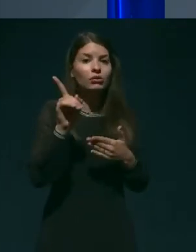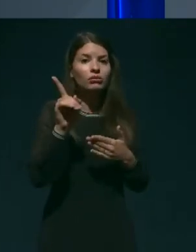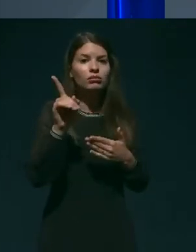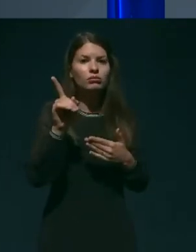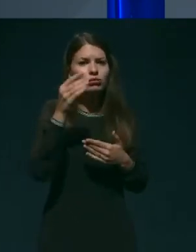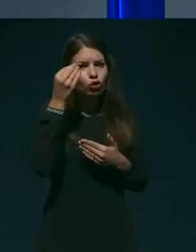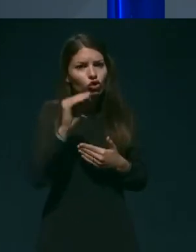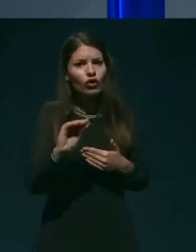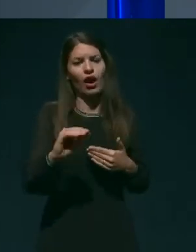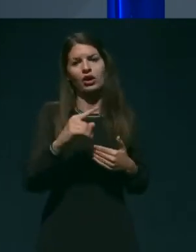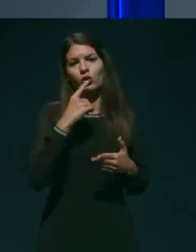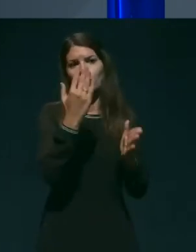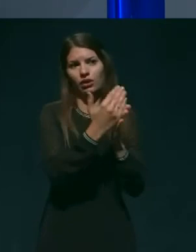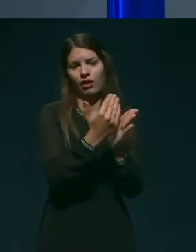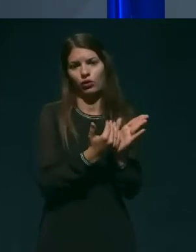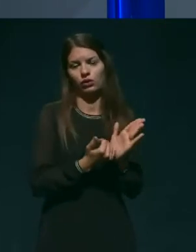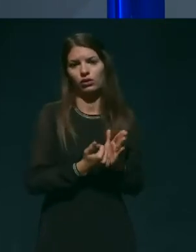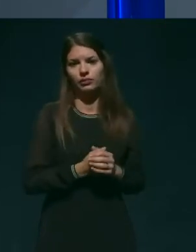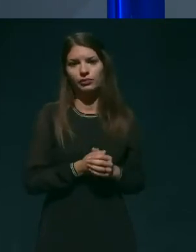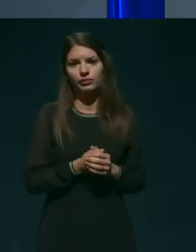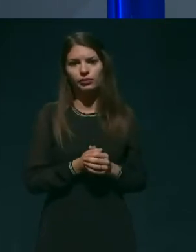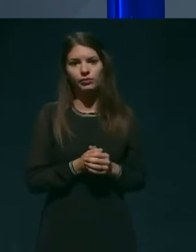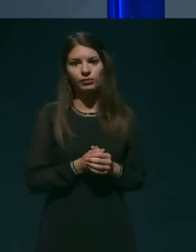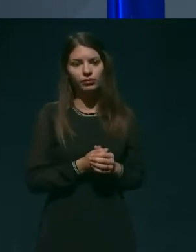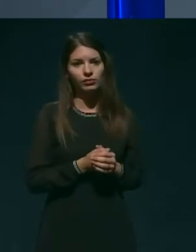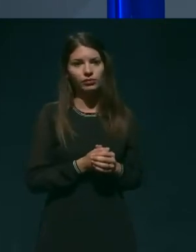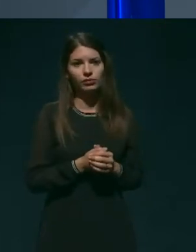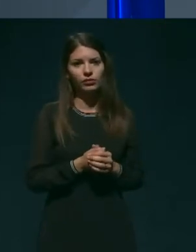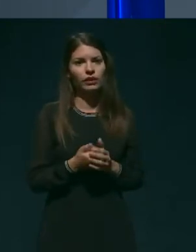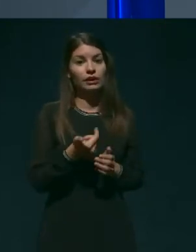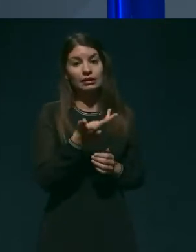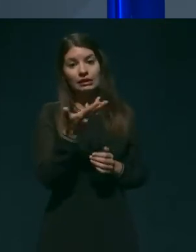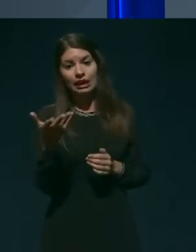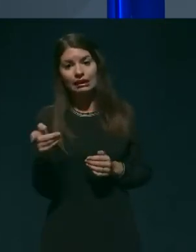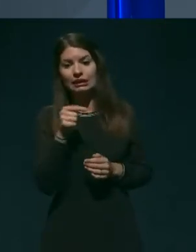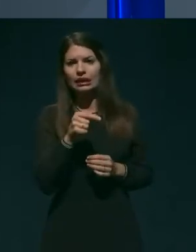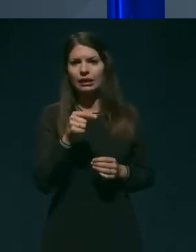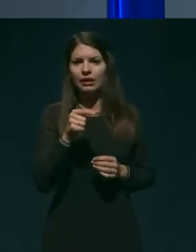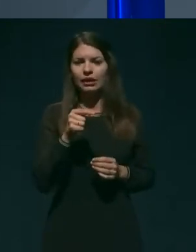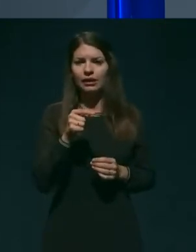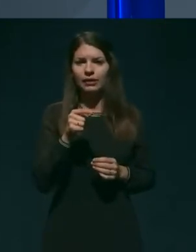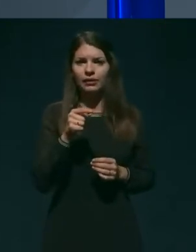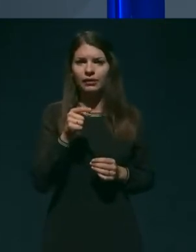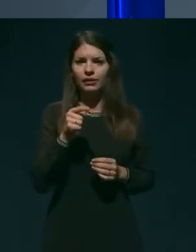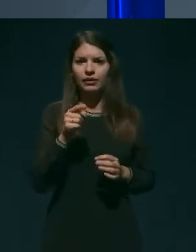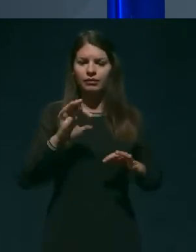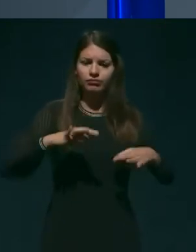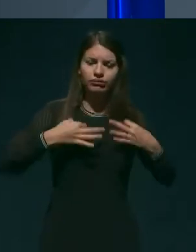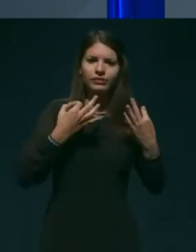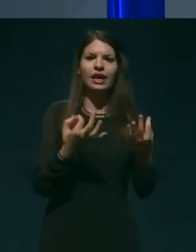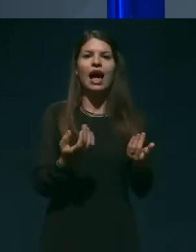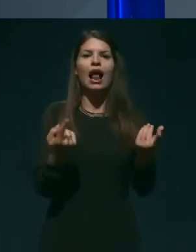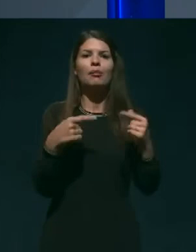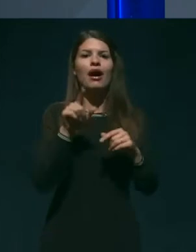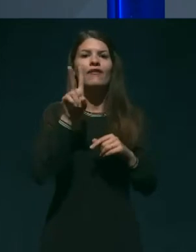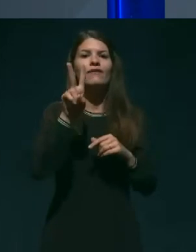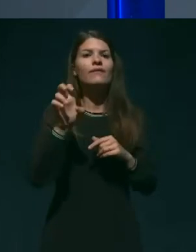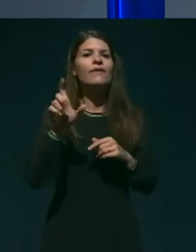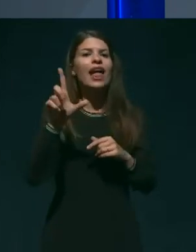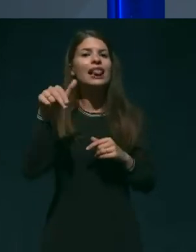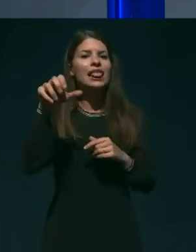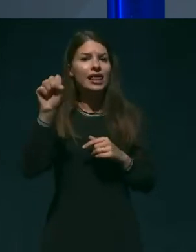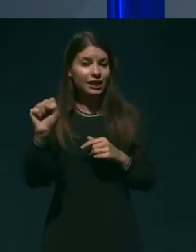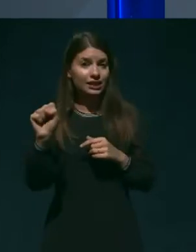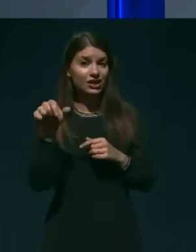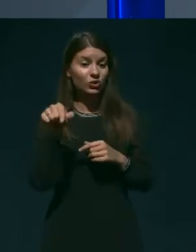Torej, določene te terapije oziroma wellnessi so povezani